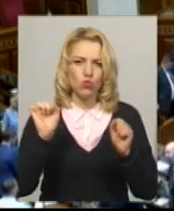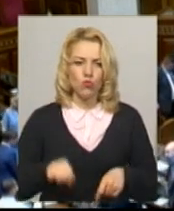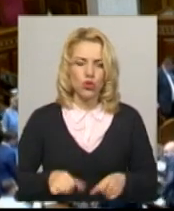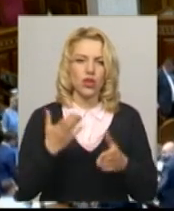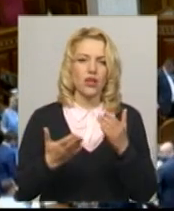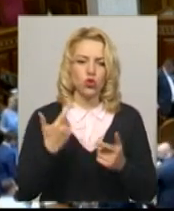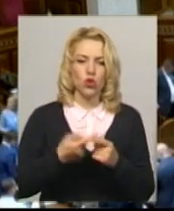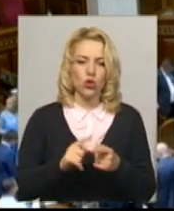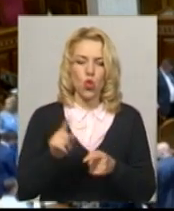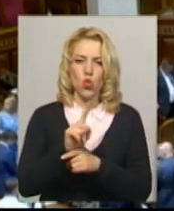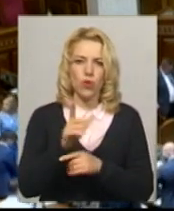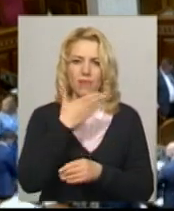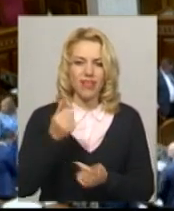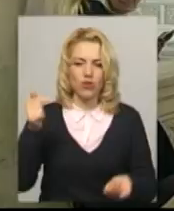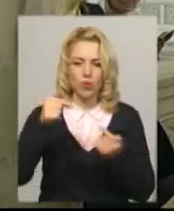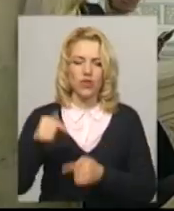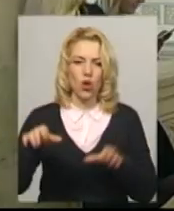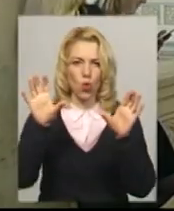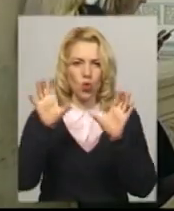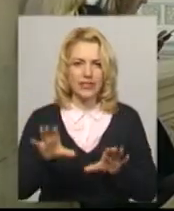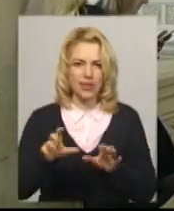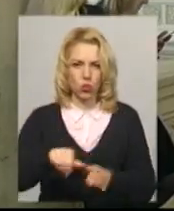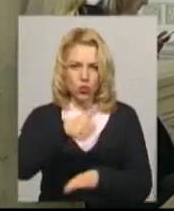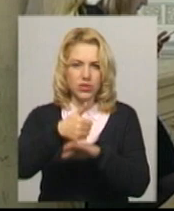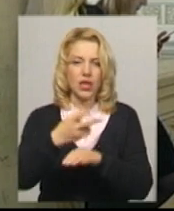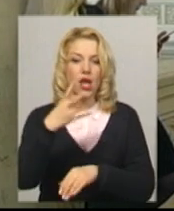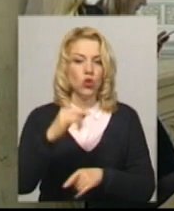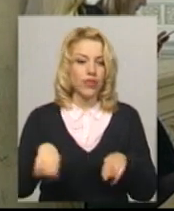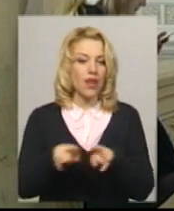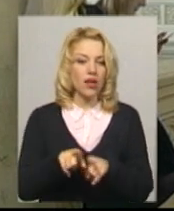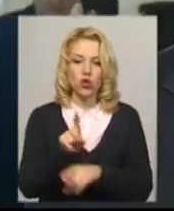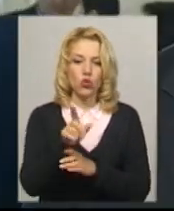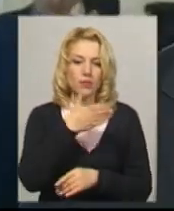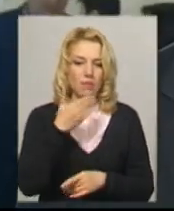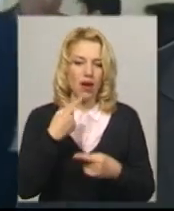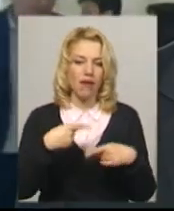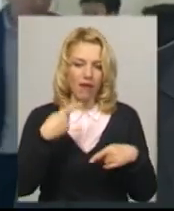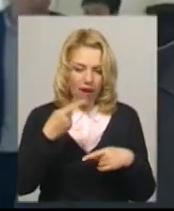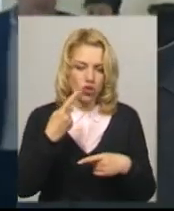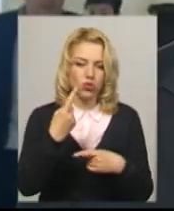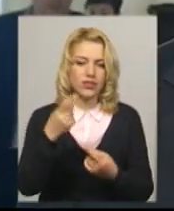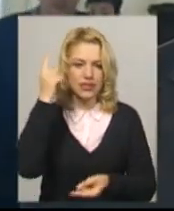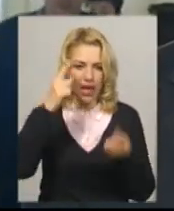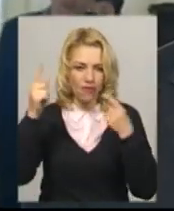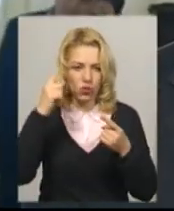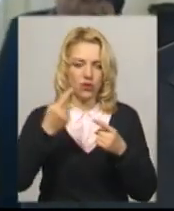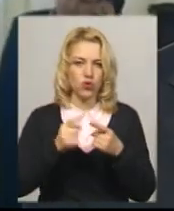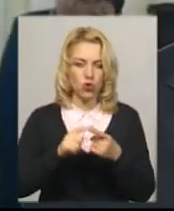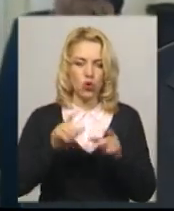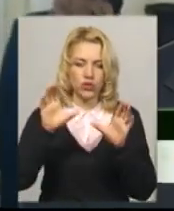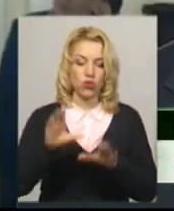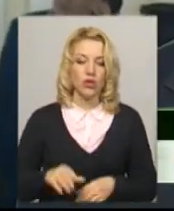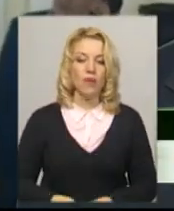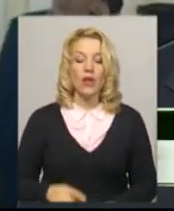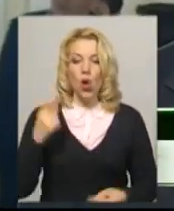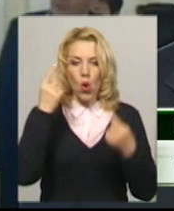відповідають Конституції. Однак таких норм там немає, каже один із авторів законопроекту Микола Княжицький. «Логіка закону не